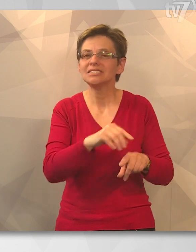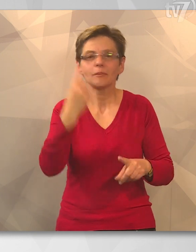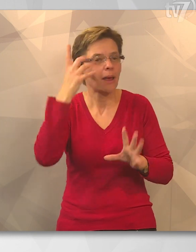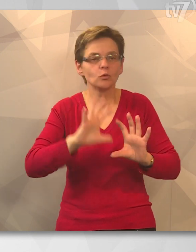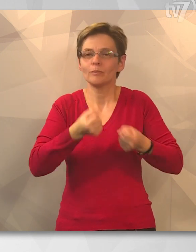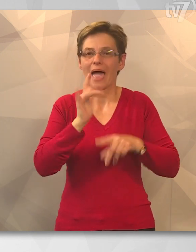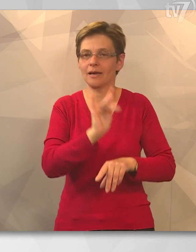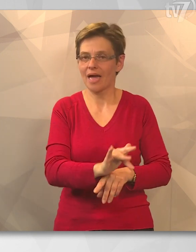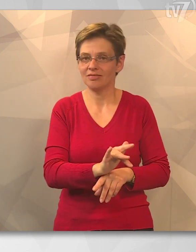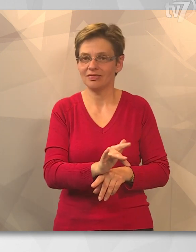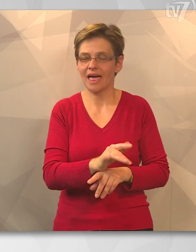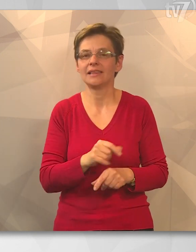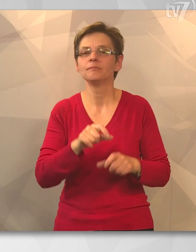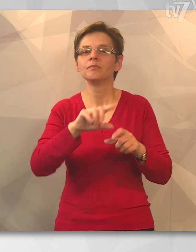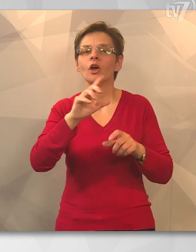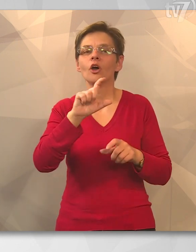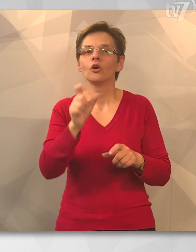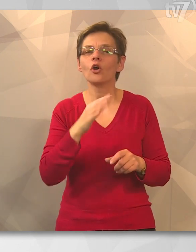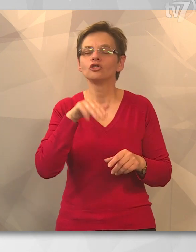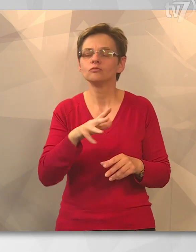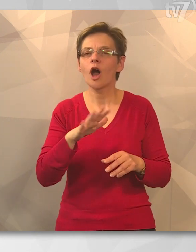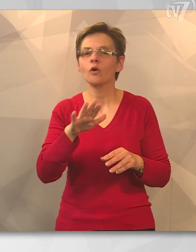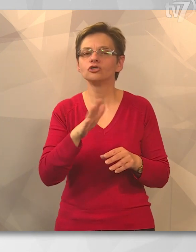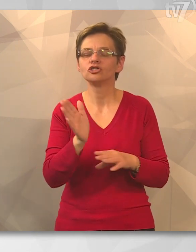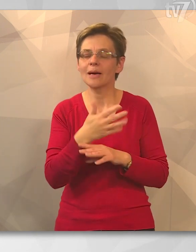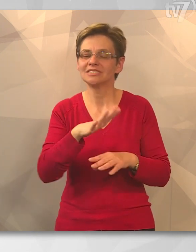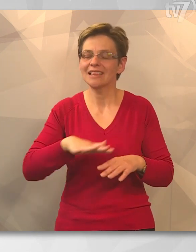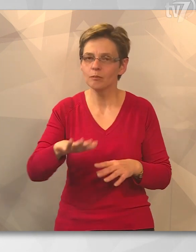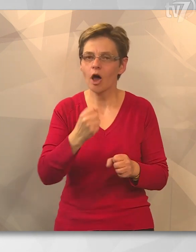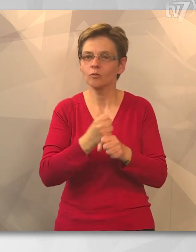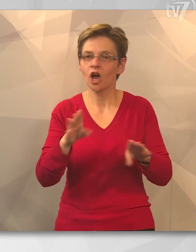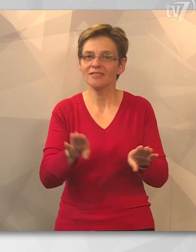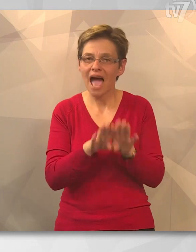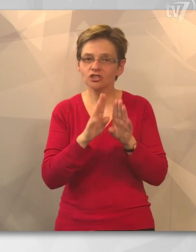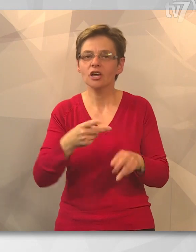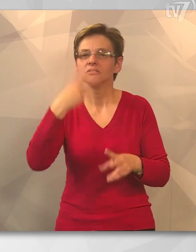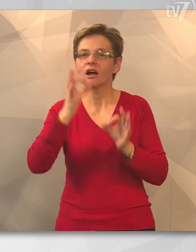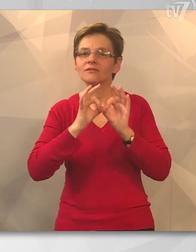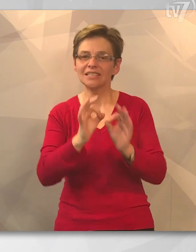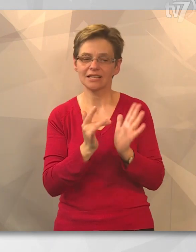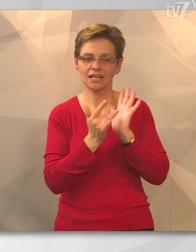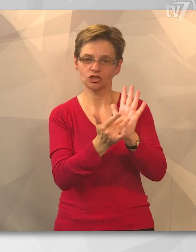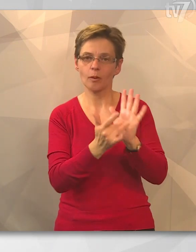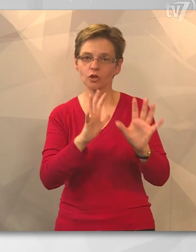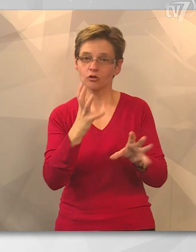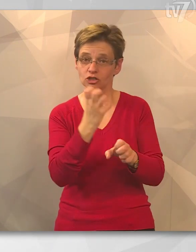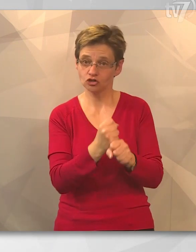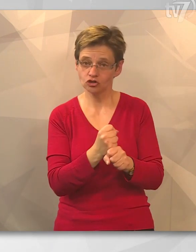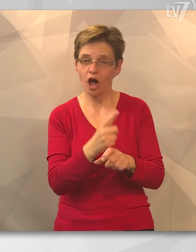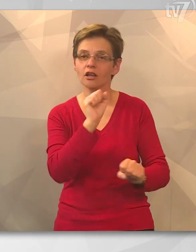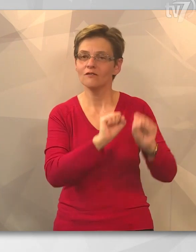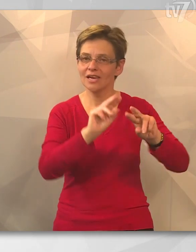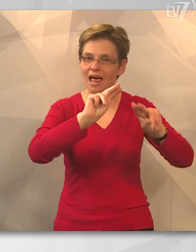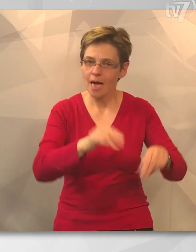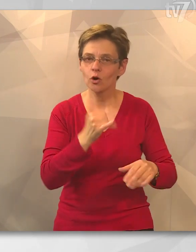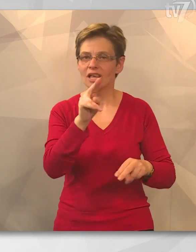már nem tudják megmenteni őket. A Körösmaros Nemzeti Park munkatársai szakvezetéses bemutatókat is tartottak a látogatóknak